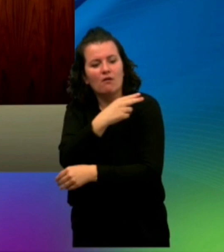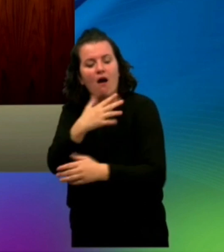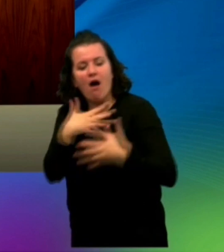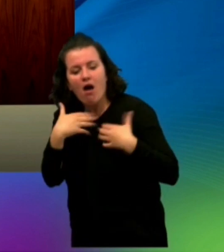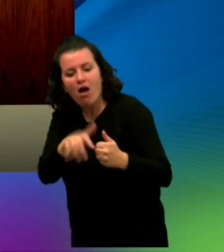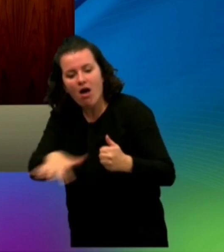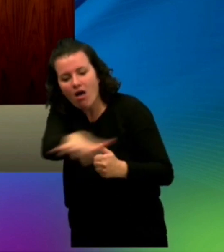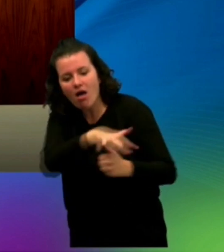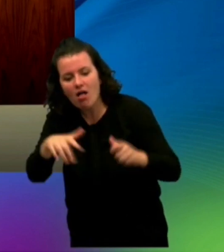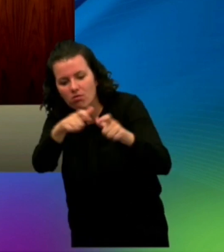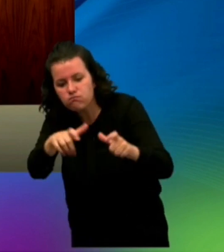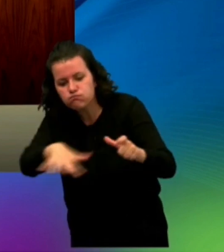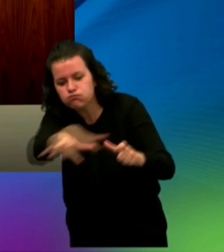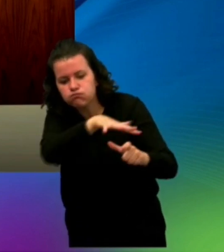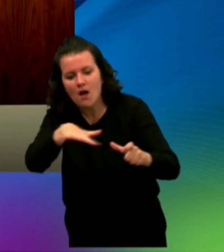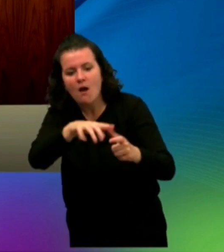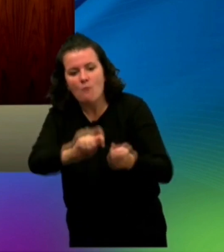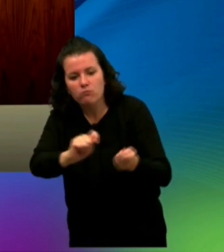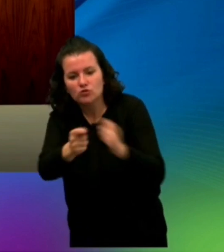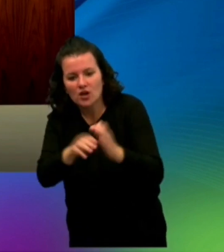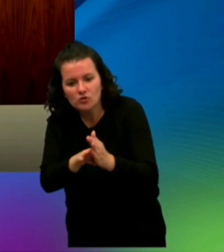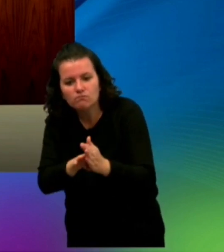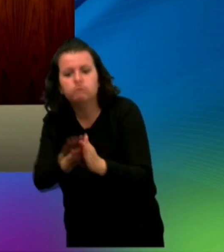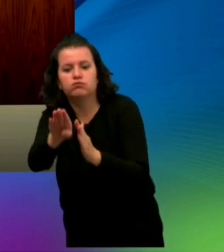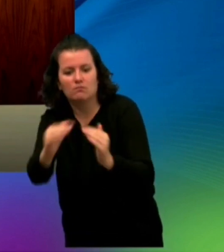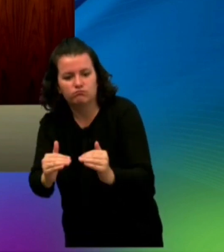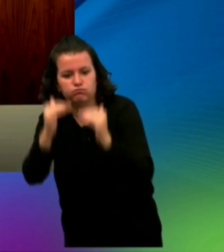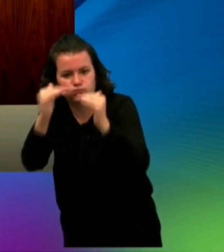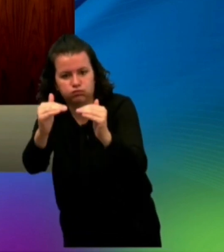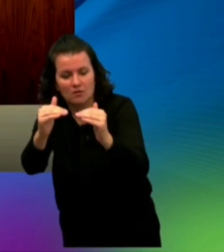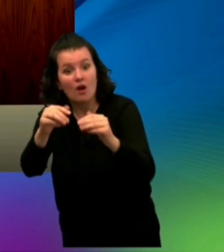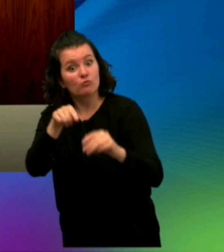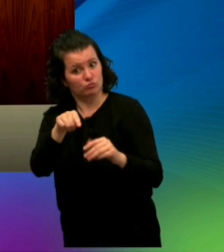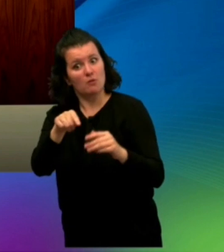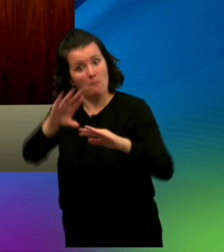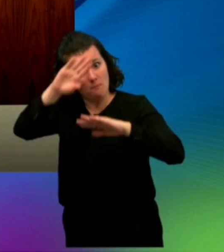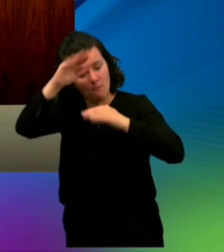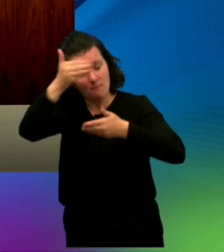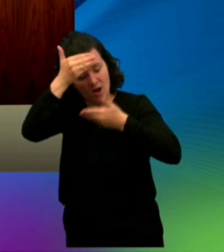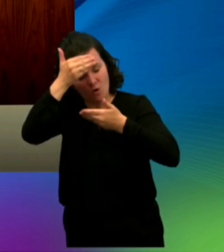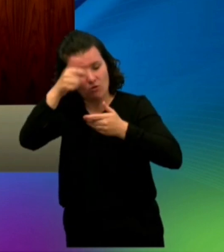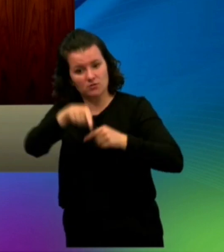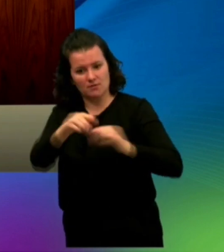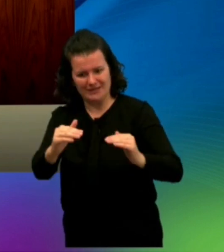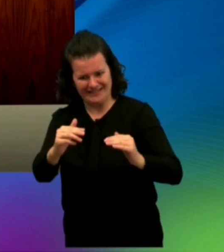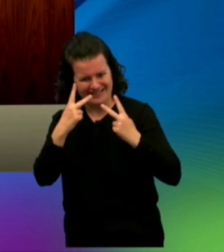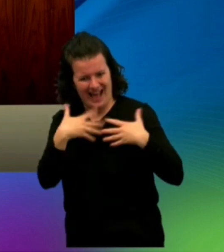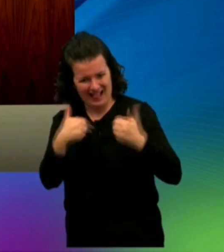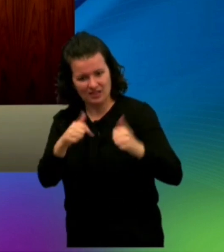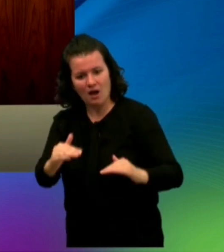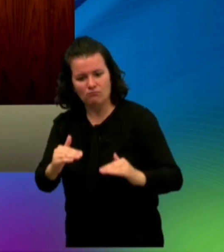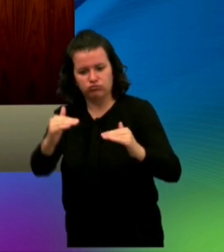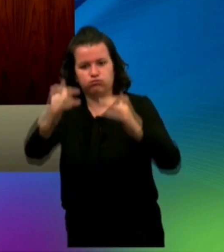في تحقيقه تحت القيادة السامية لساحب جلالة منذ شهر ديسمبر 2022